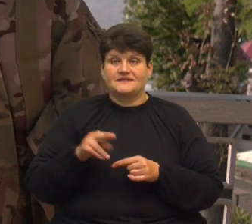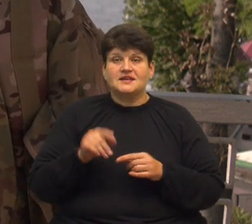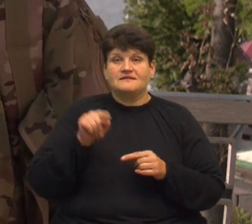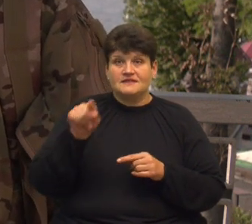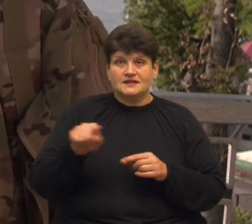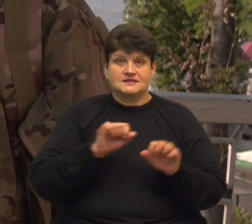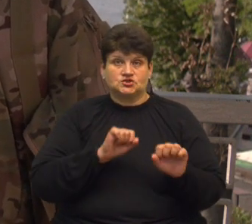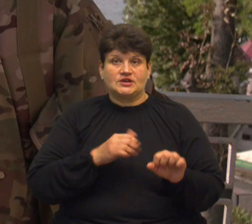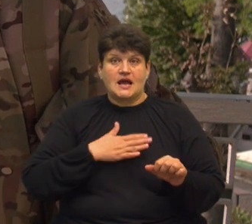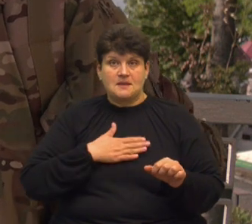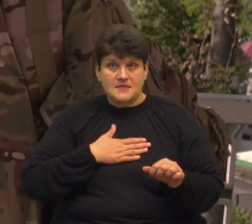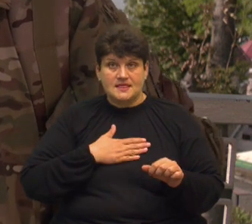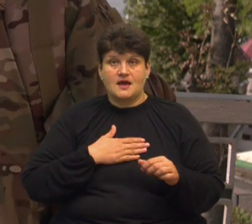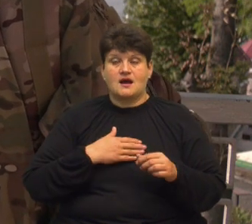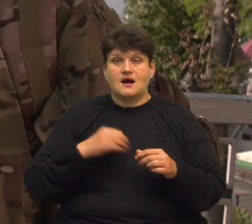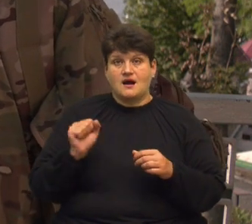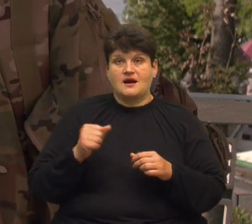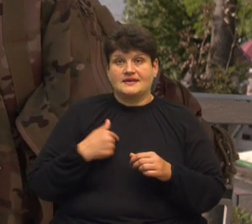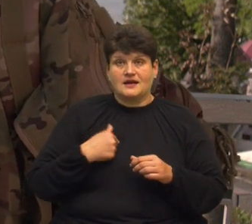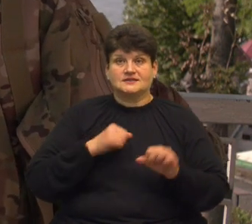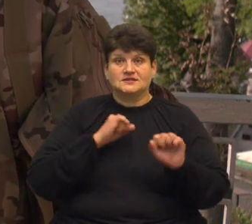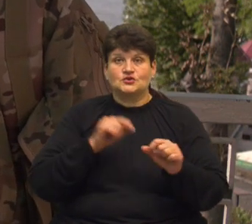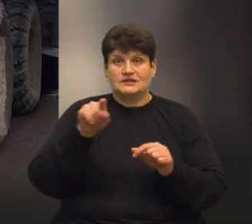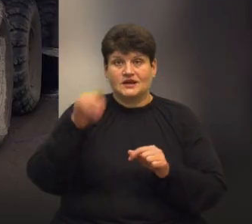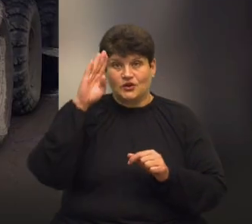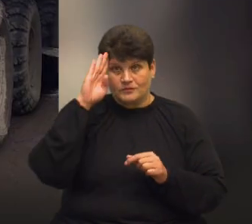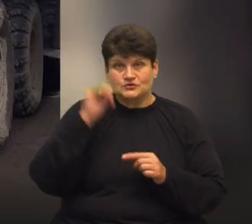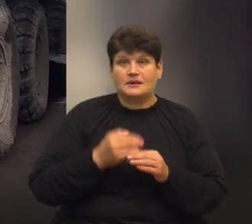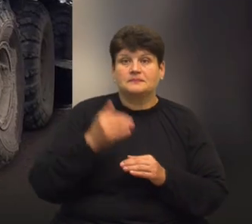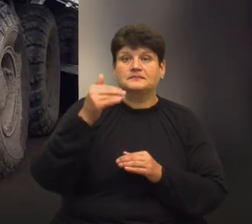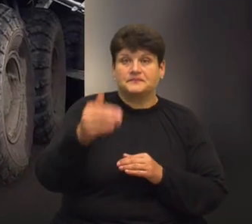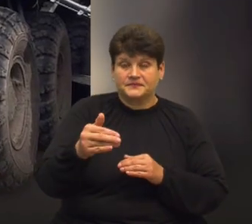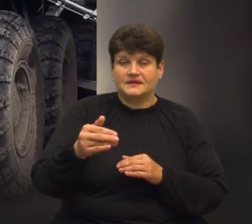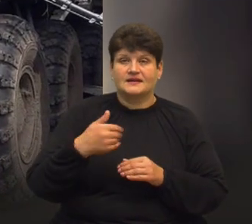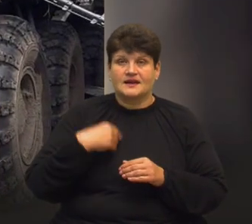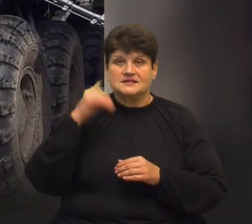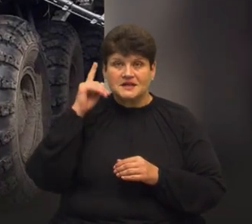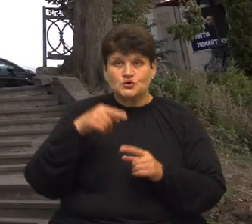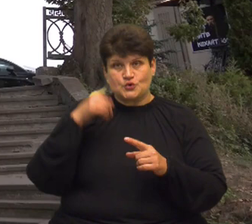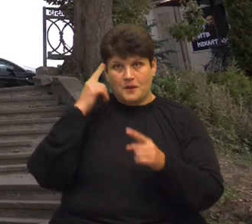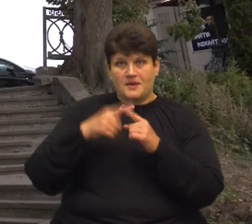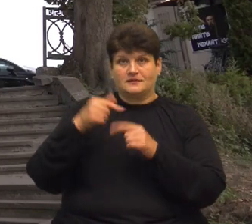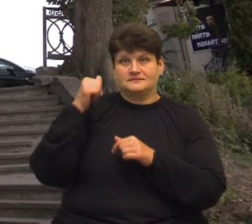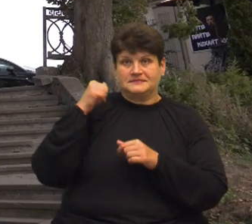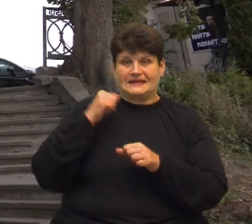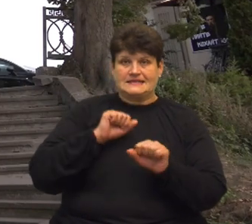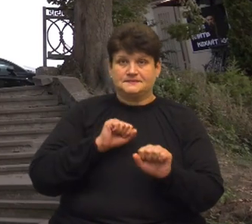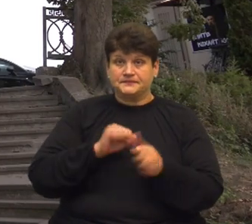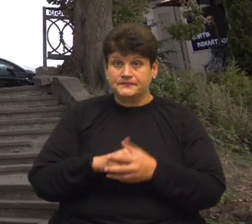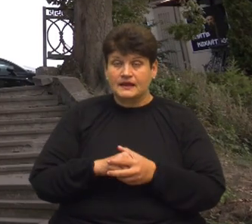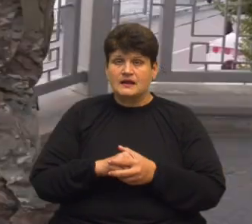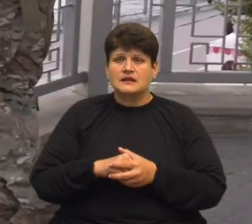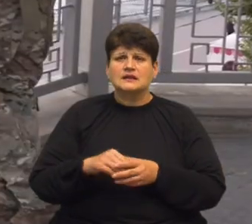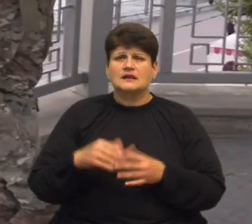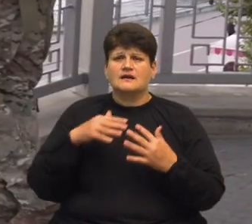прикриваю хлопців, які переді мною. Власне, певно, через то і спокійні, тому що знаю, що є завжди брат, який перекриває. Іван каже, на фронті